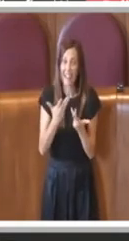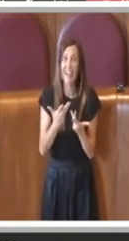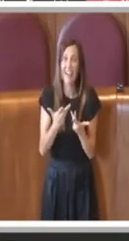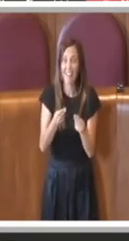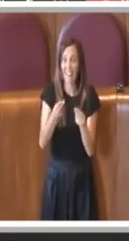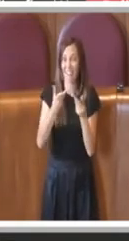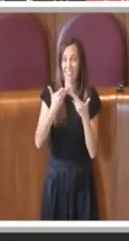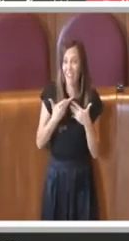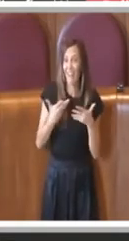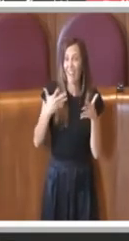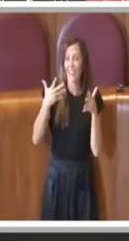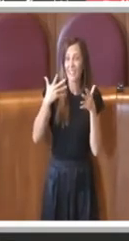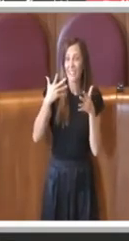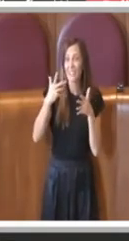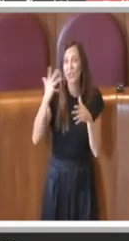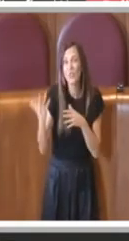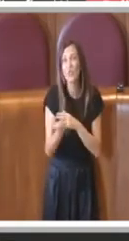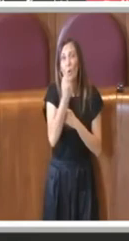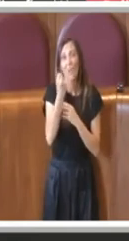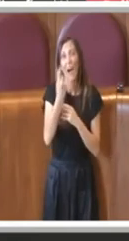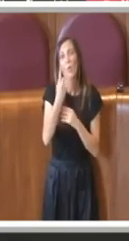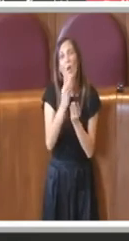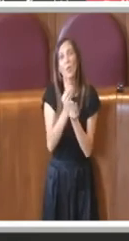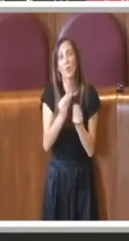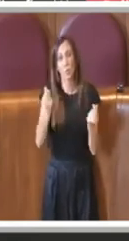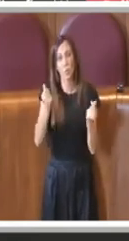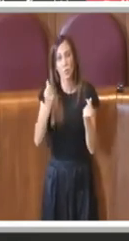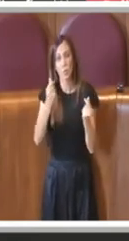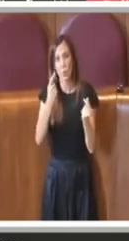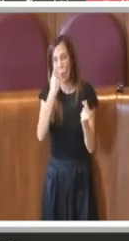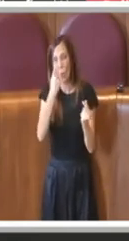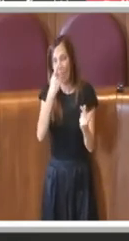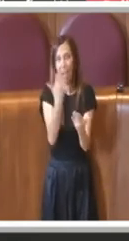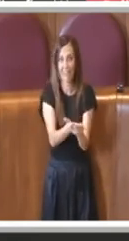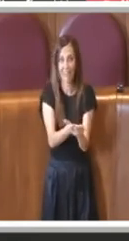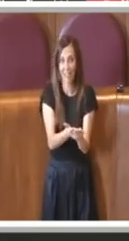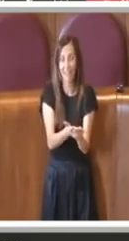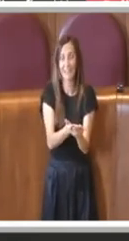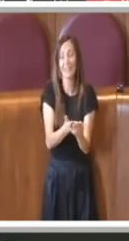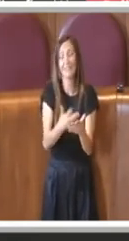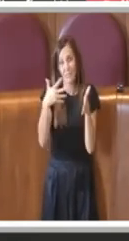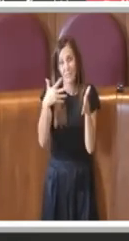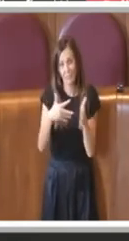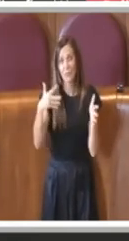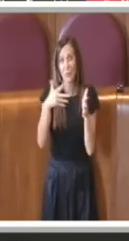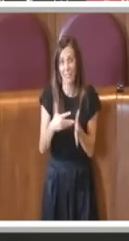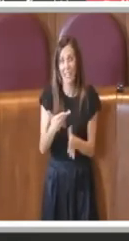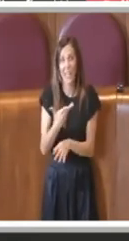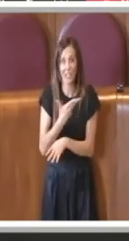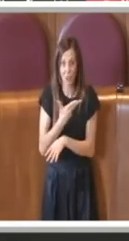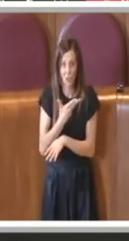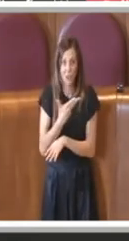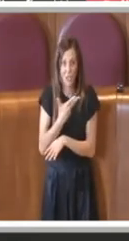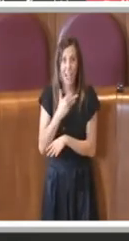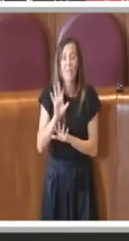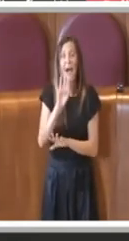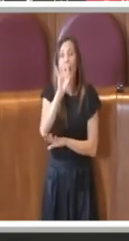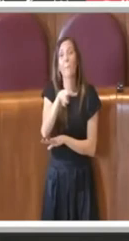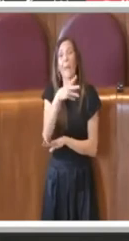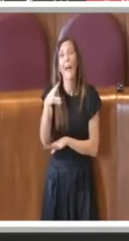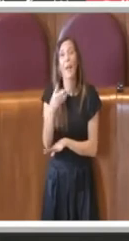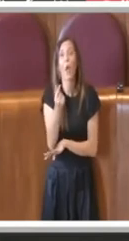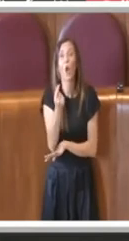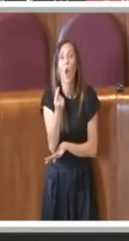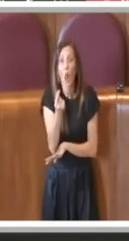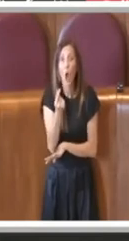poi la soluzione dei problemi. Non neghiamo che effettivamente delle difficoltà ci sono, però il piano economico e finanziario